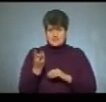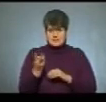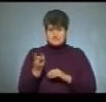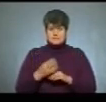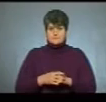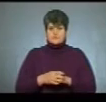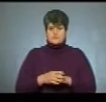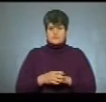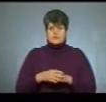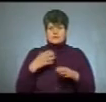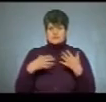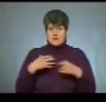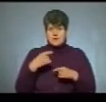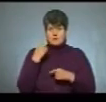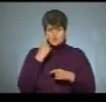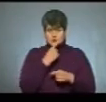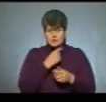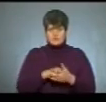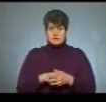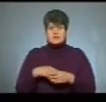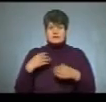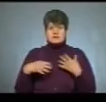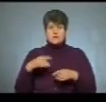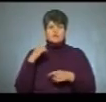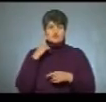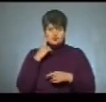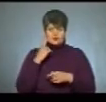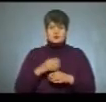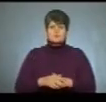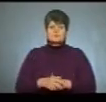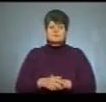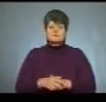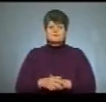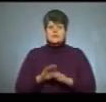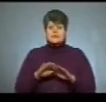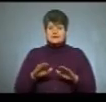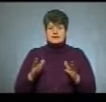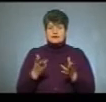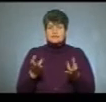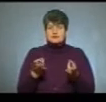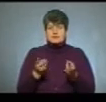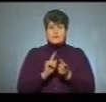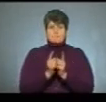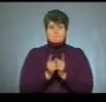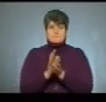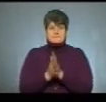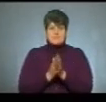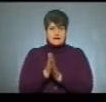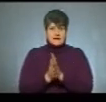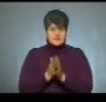слабозорі, це слабочуючі, це діти, яким потрібен судопереклад.